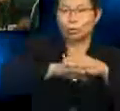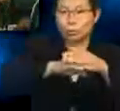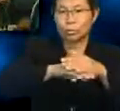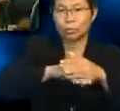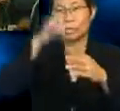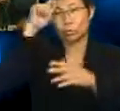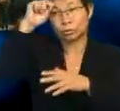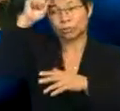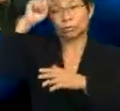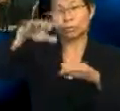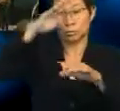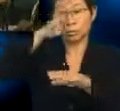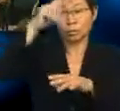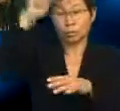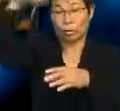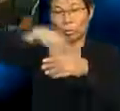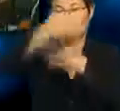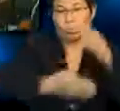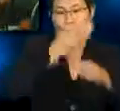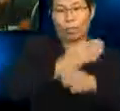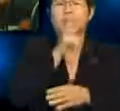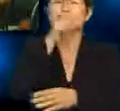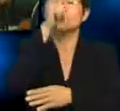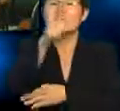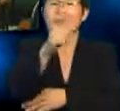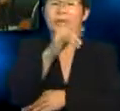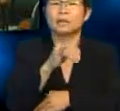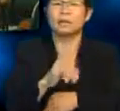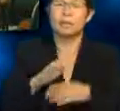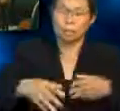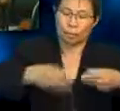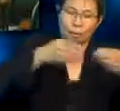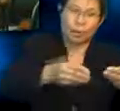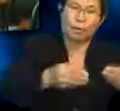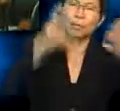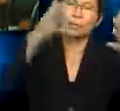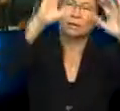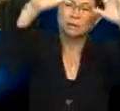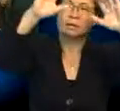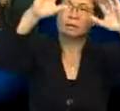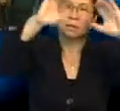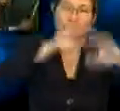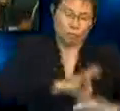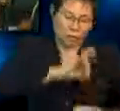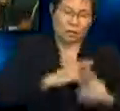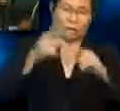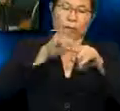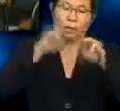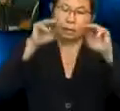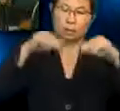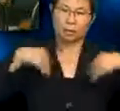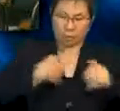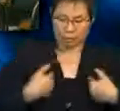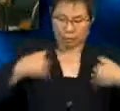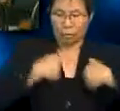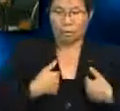Tuhan di muka bumi ini sebenarnya memberi banyak faedah kepada makhluk ciptaannya